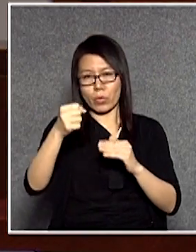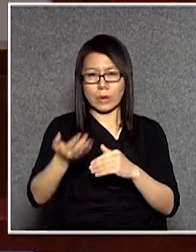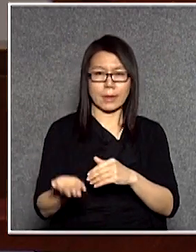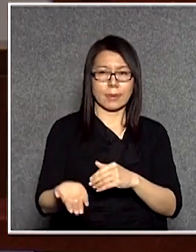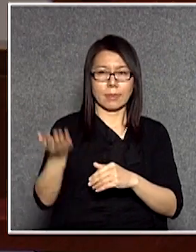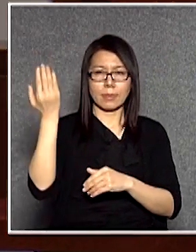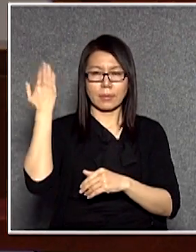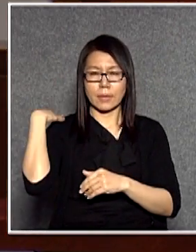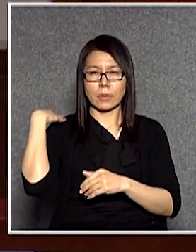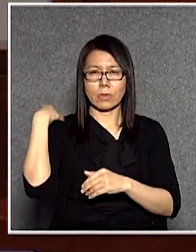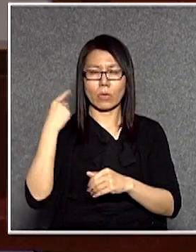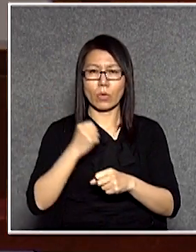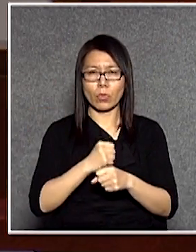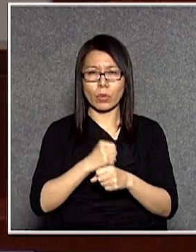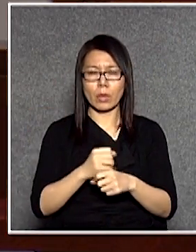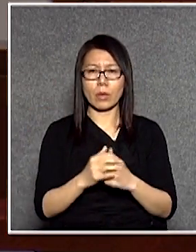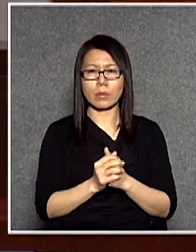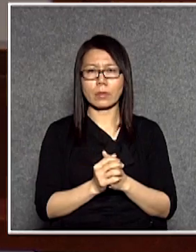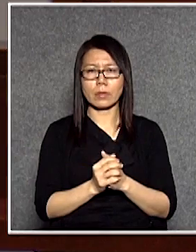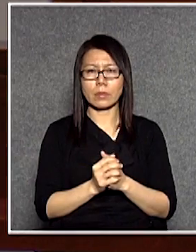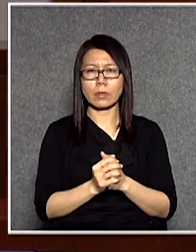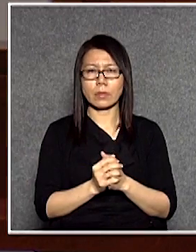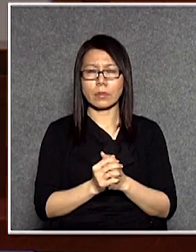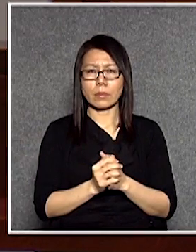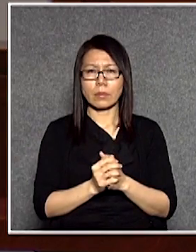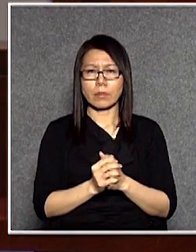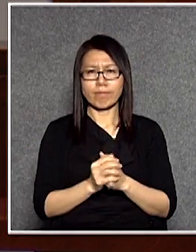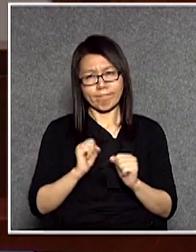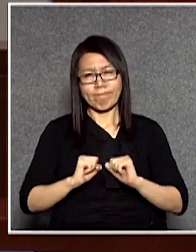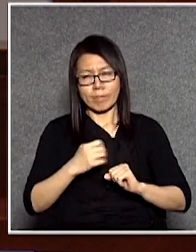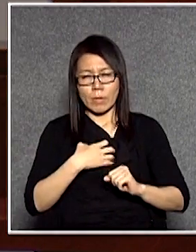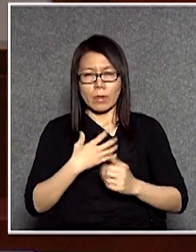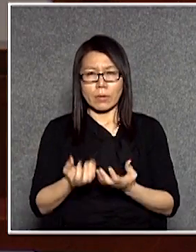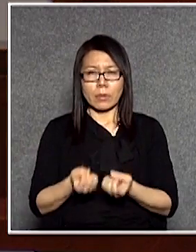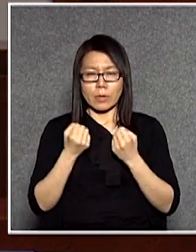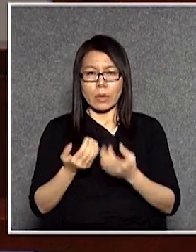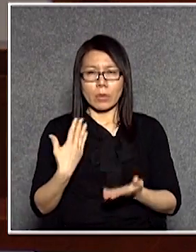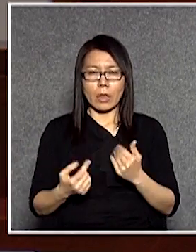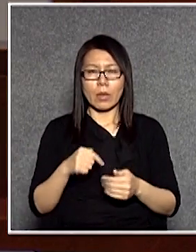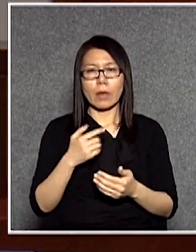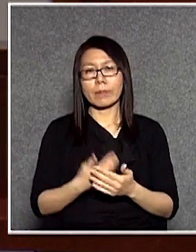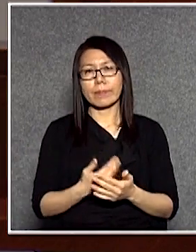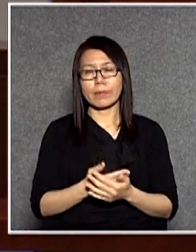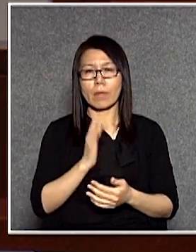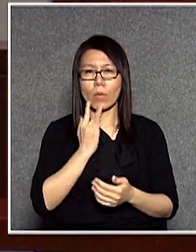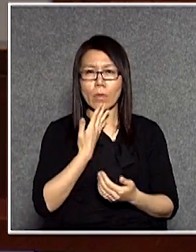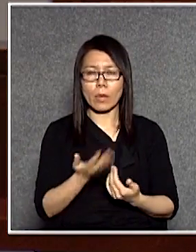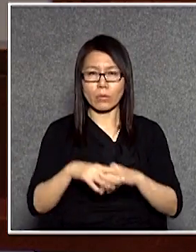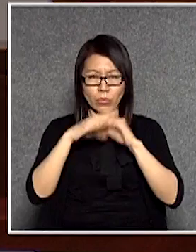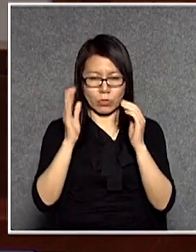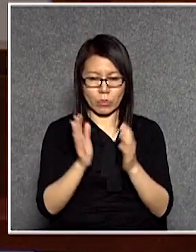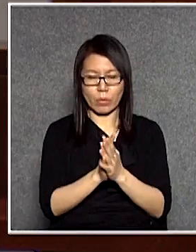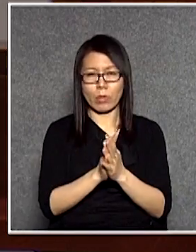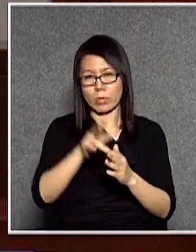過去他的表現其實我們都覺得是可以接受的但是只不過內行整個部